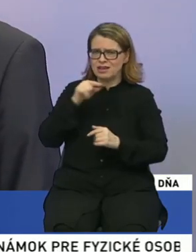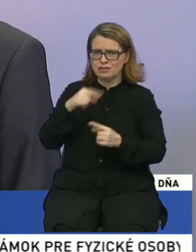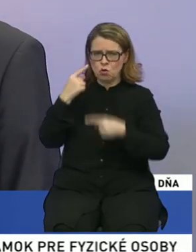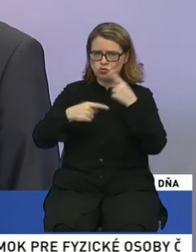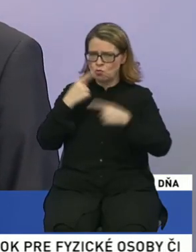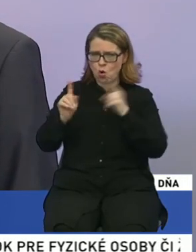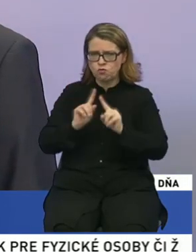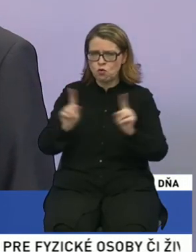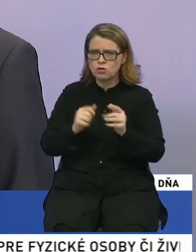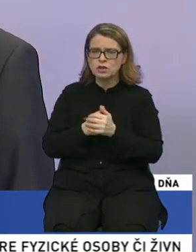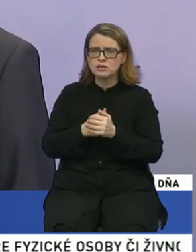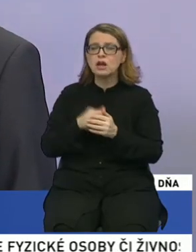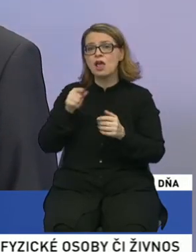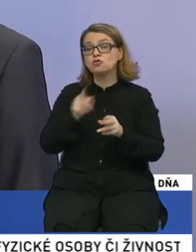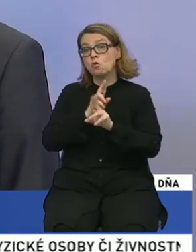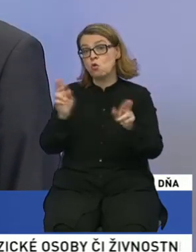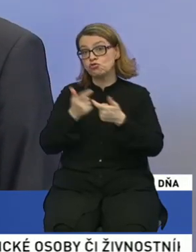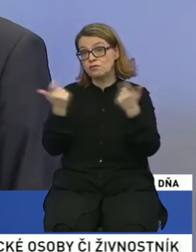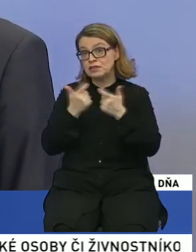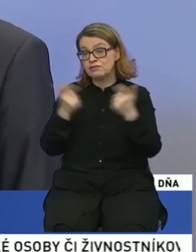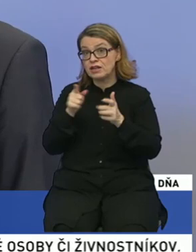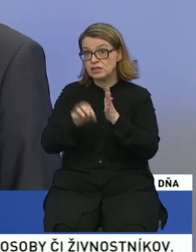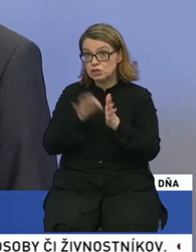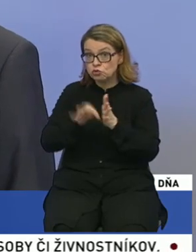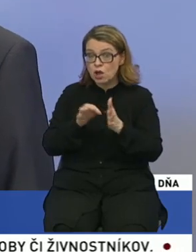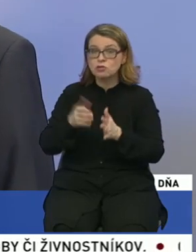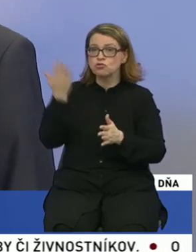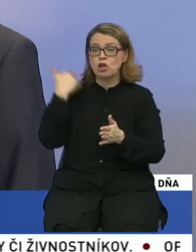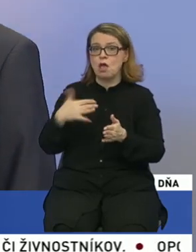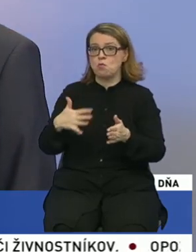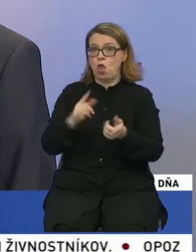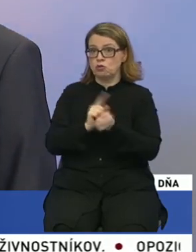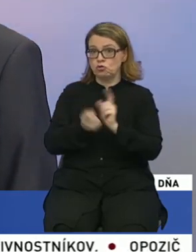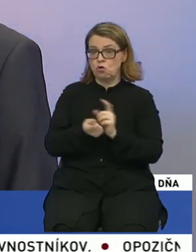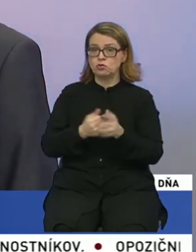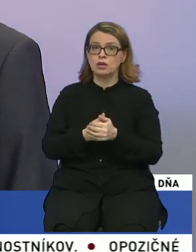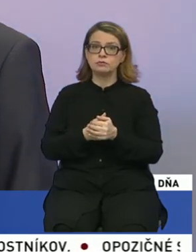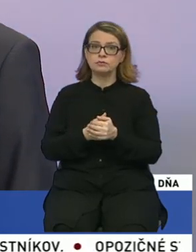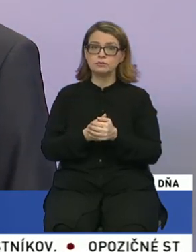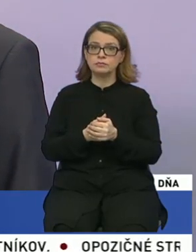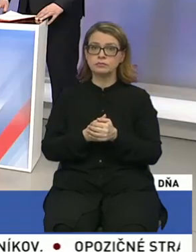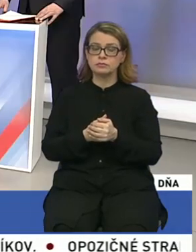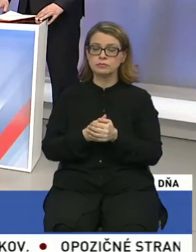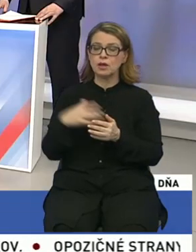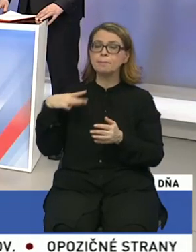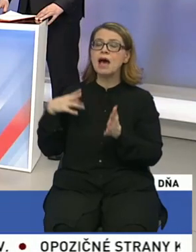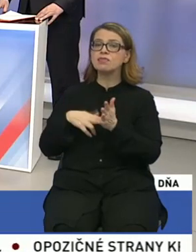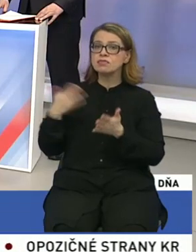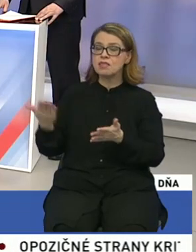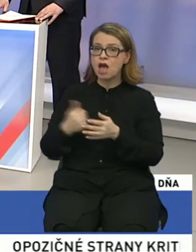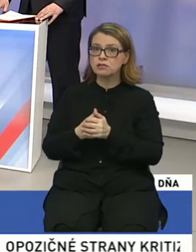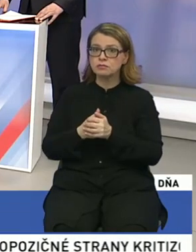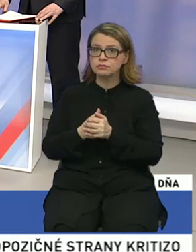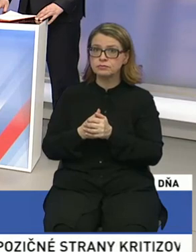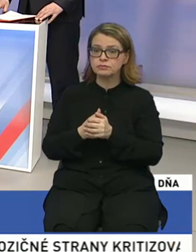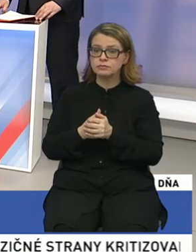ale iba to môže vysvetliť tú situáciu, že nedošlo k dohode. Pádať, váš pohľad? Moje situácia